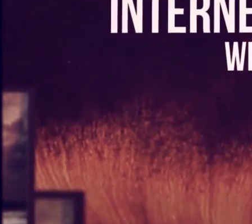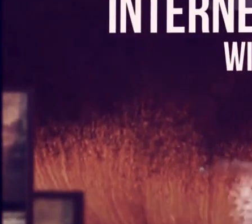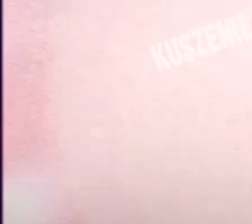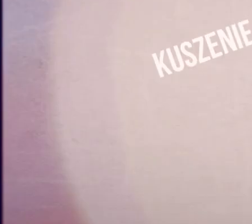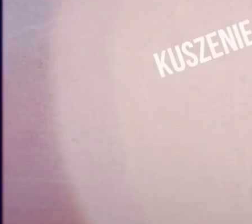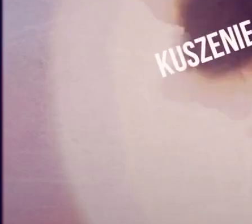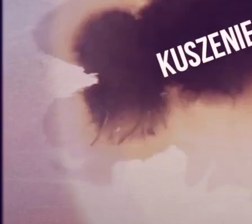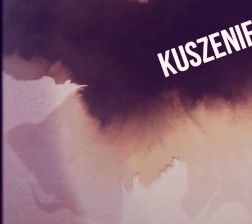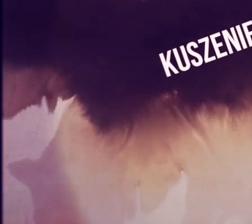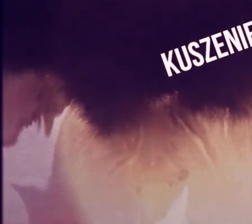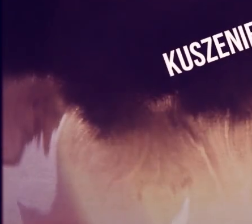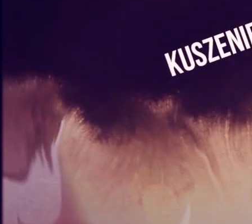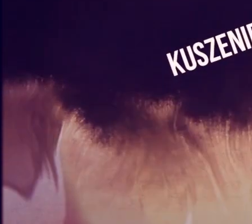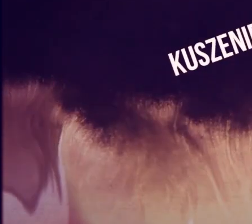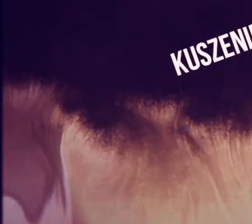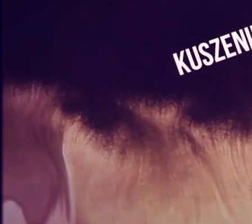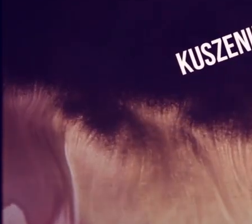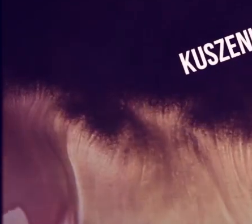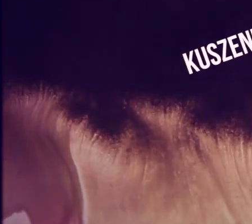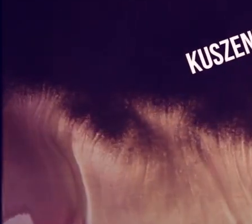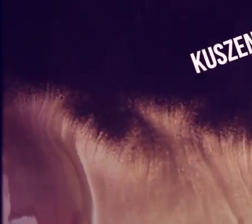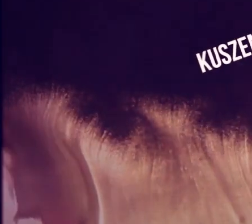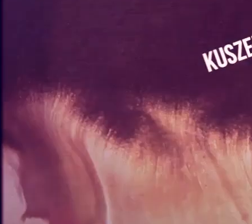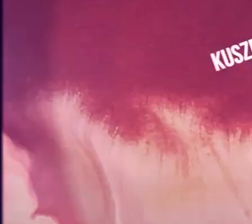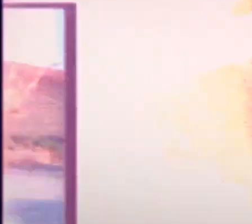Muzyka Muzyka